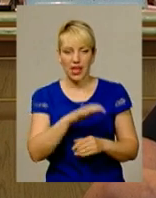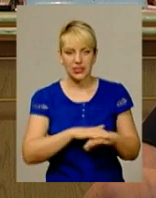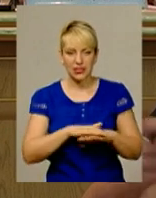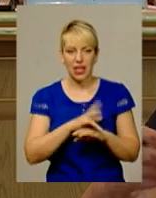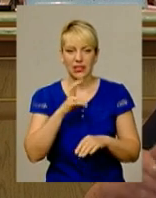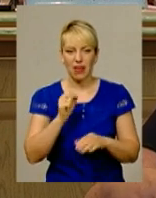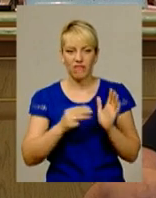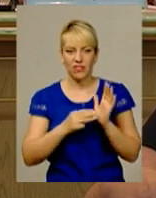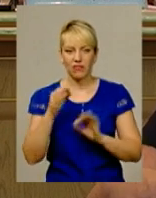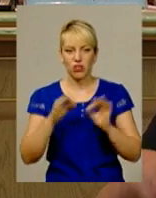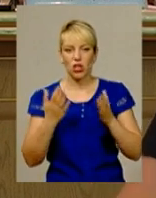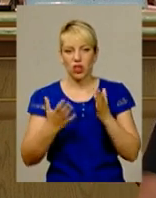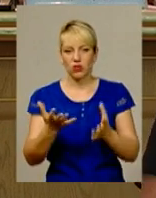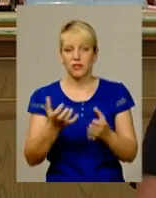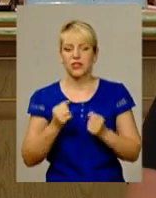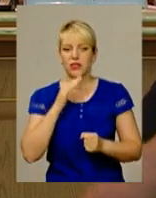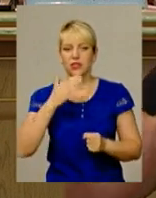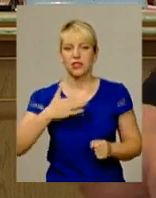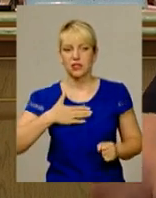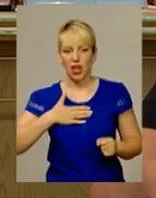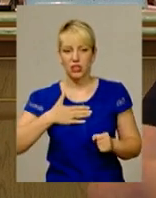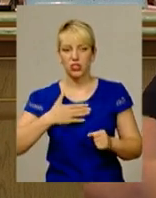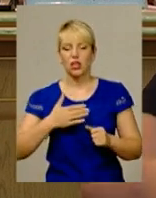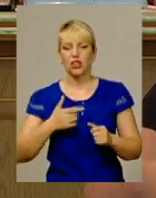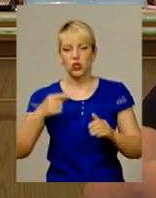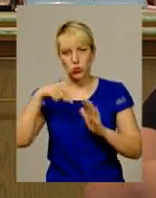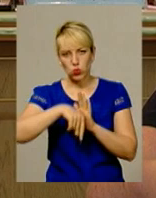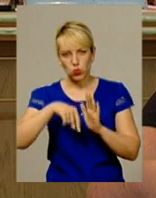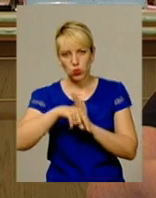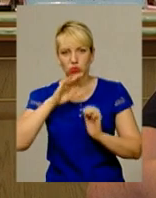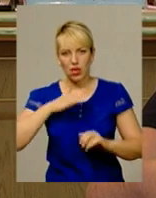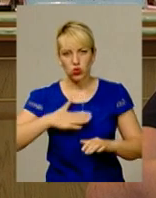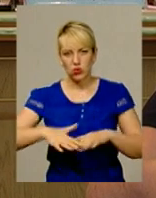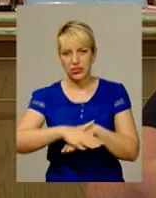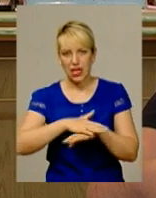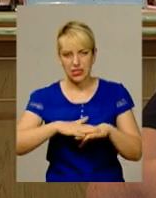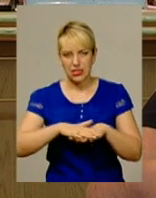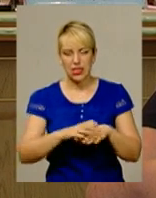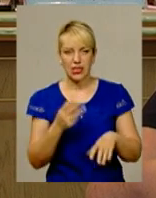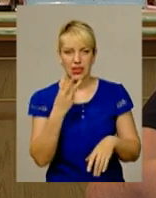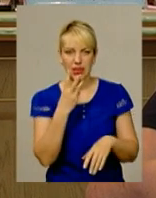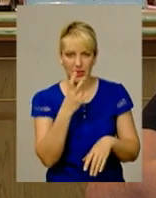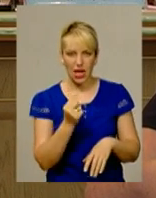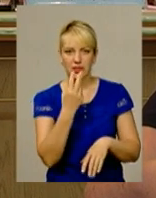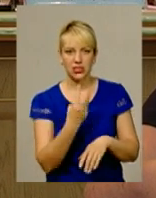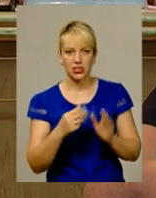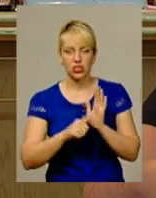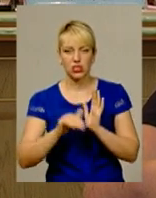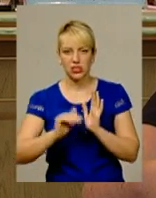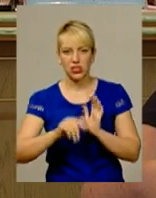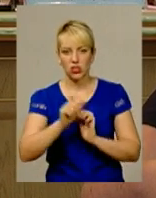І тому, якщо взяти структуру нашого населення, то в нас на 36 тисяч осіб